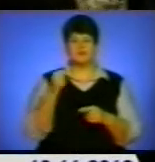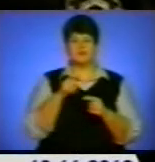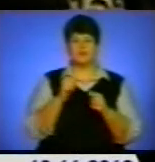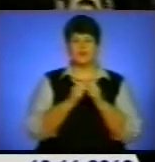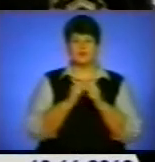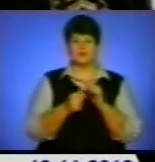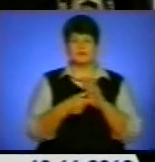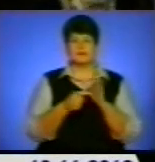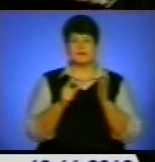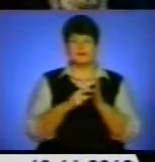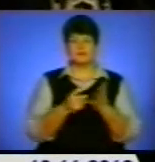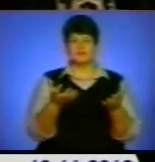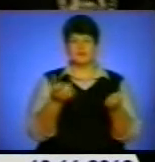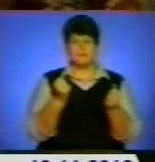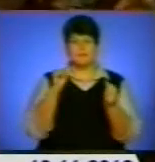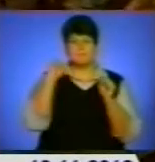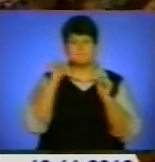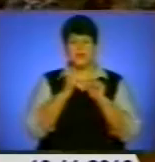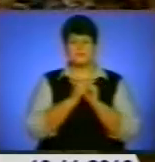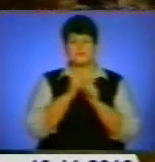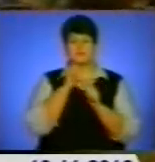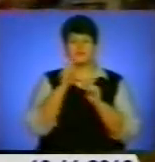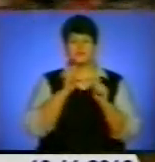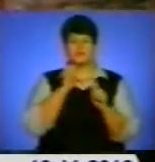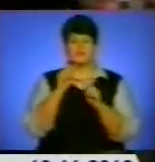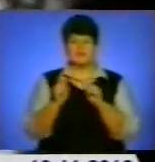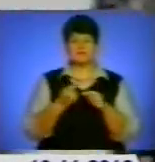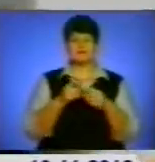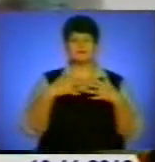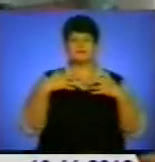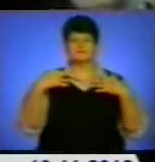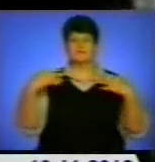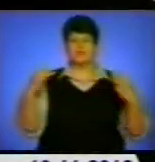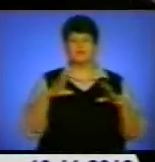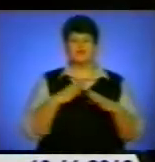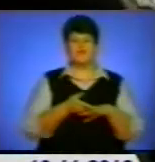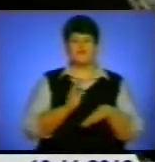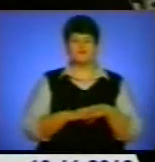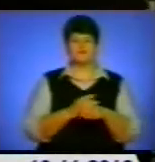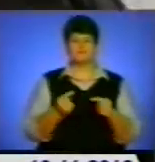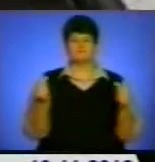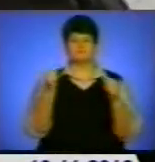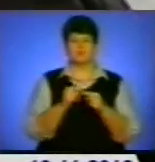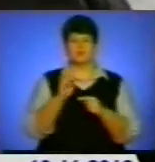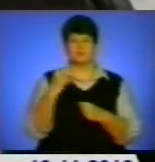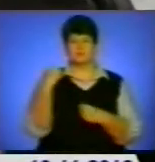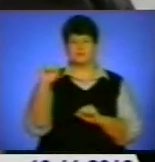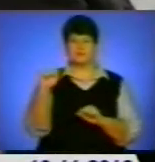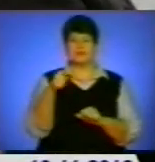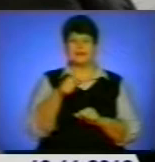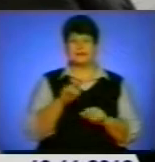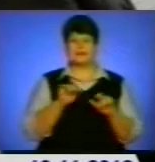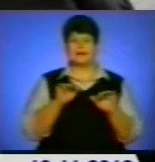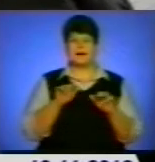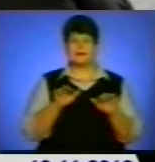клас навчального закладу отримав пам'ятні сувеніри. Адже серед такого різноманіття робіт важко було визначити переможців. Повірте, такі акції